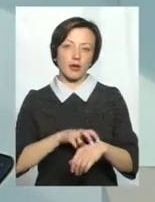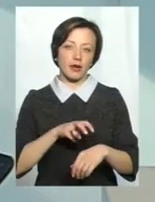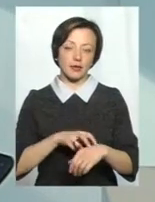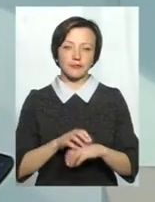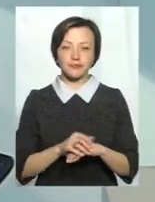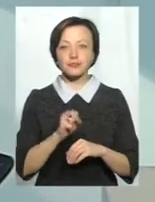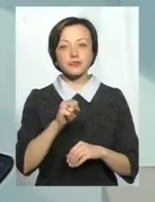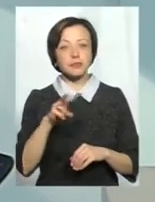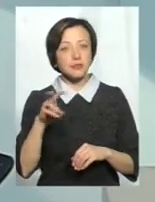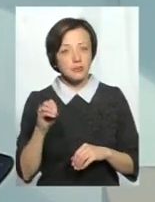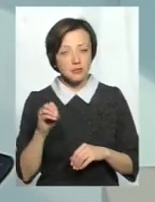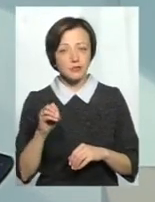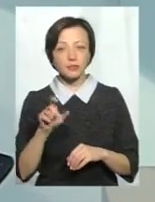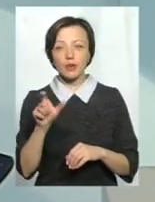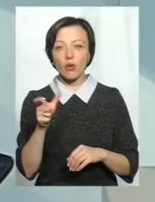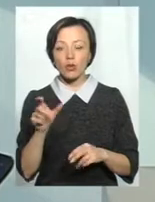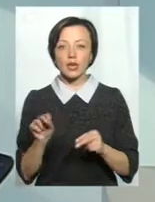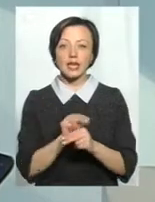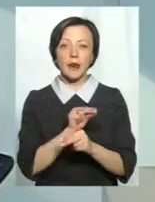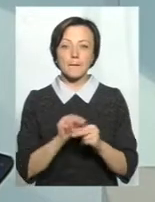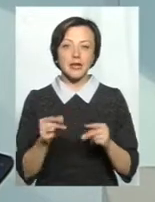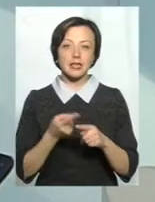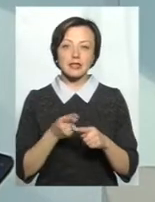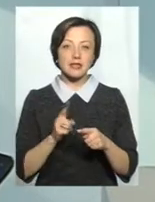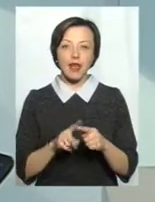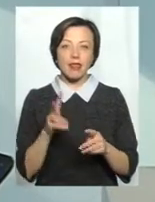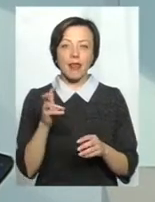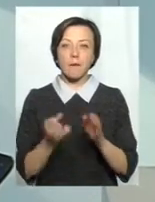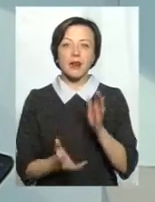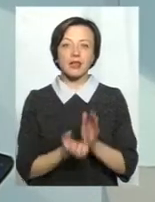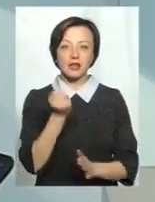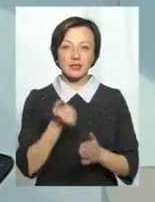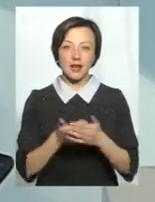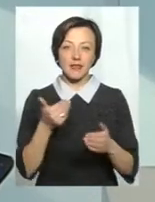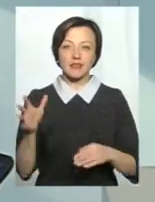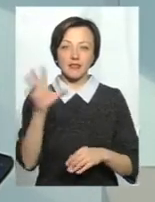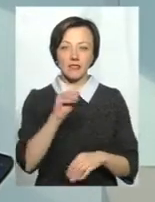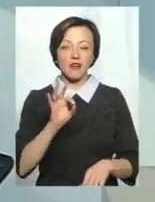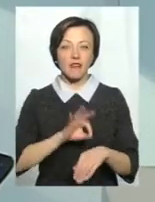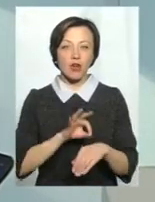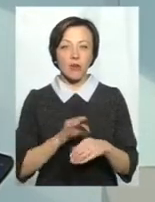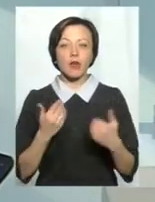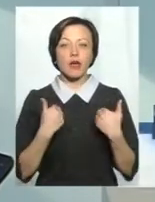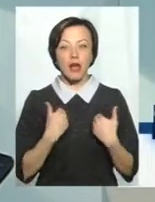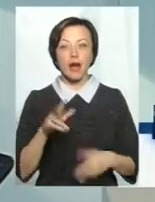Але ж голкотерапія – це не фенецеє від всіх хвороб. Я вважаю, що